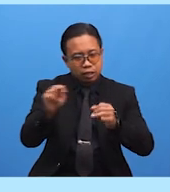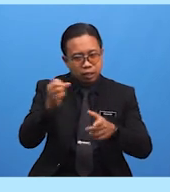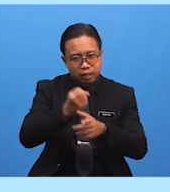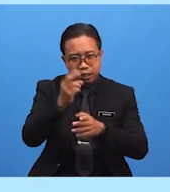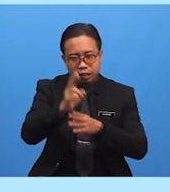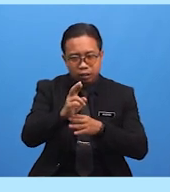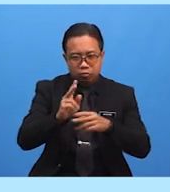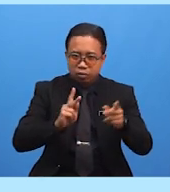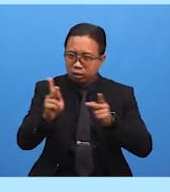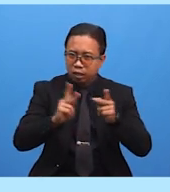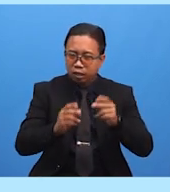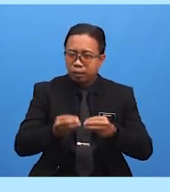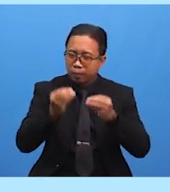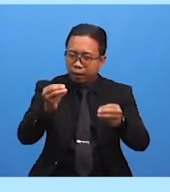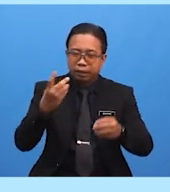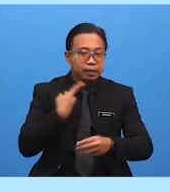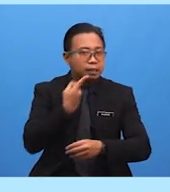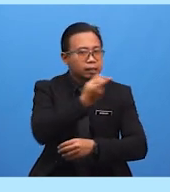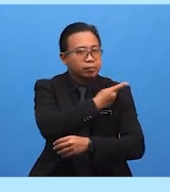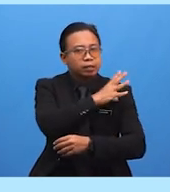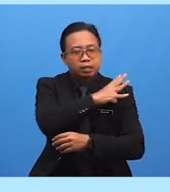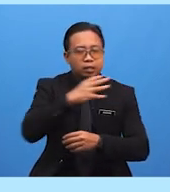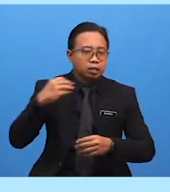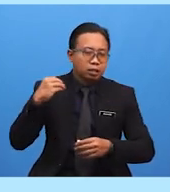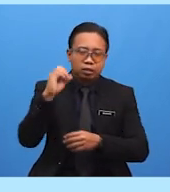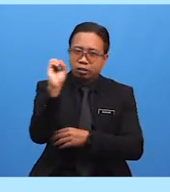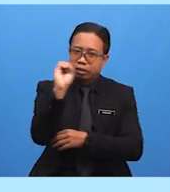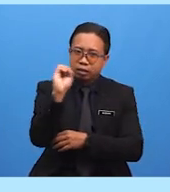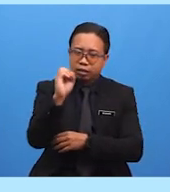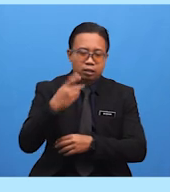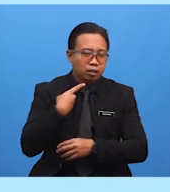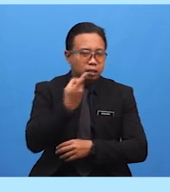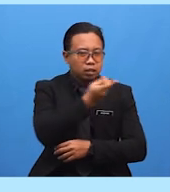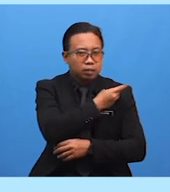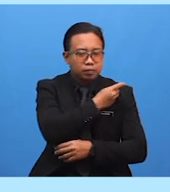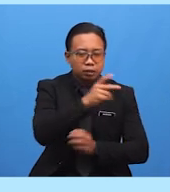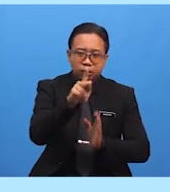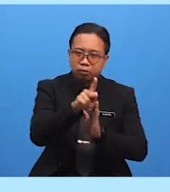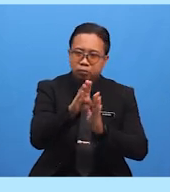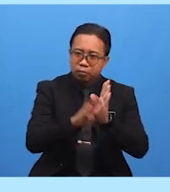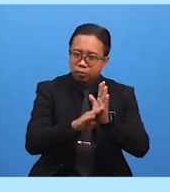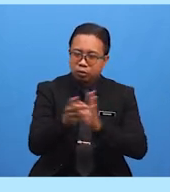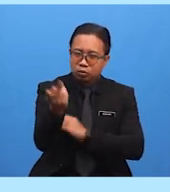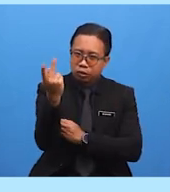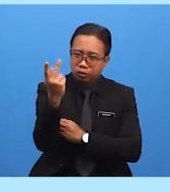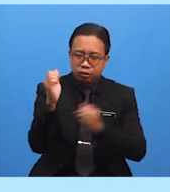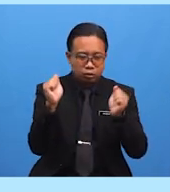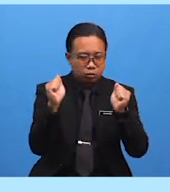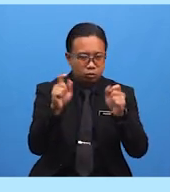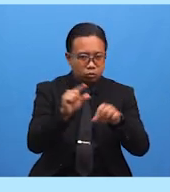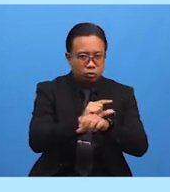kenderaan Bagi kami Dan tiadalah kami berkuasa Menggunakannya